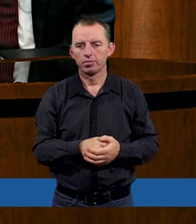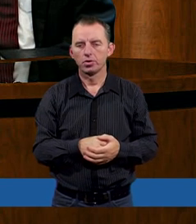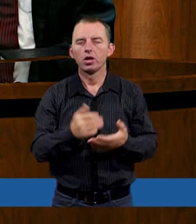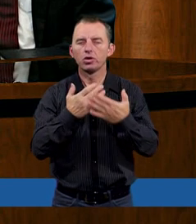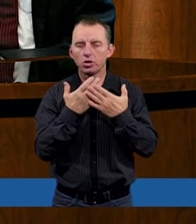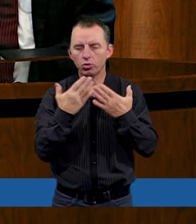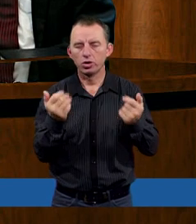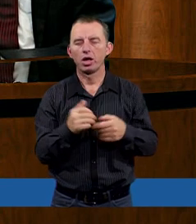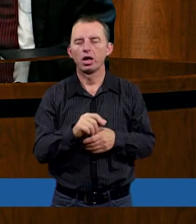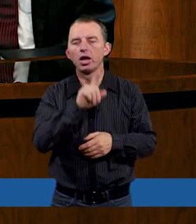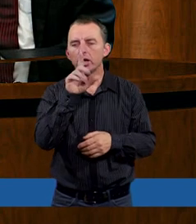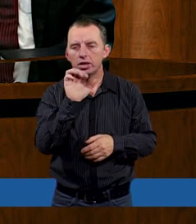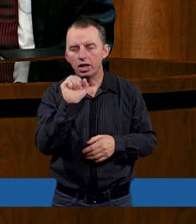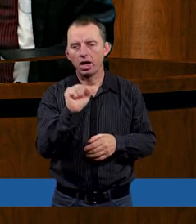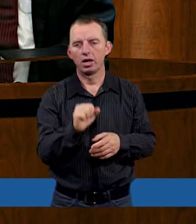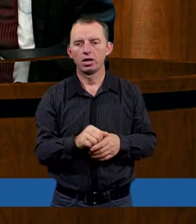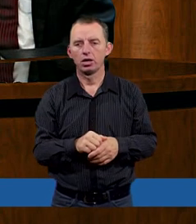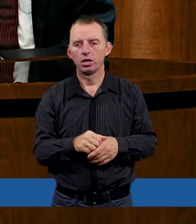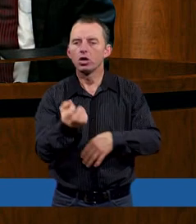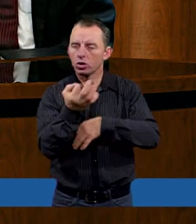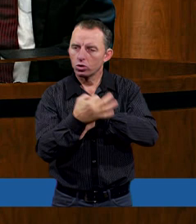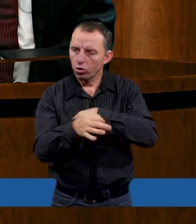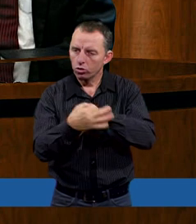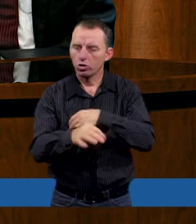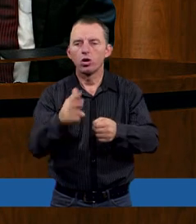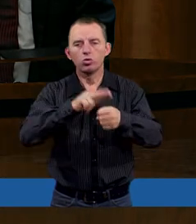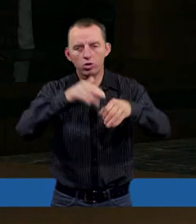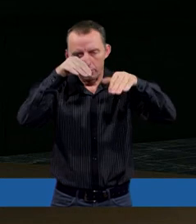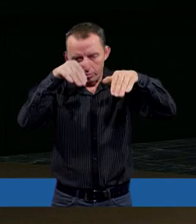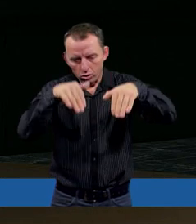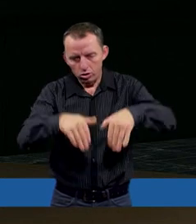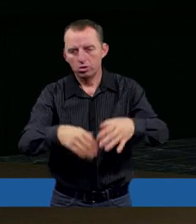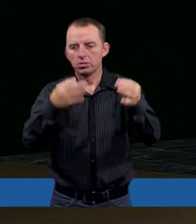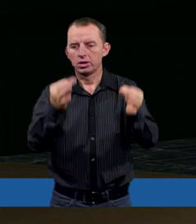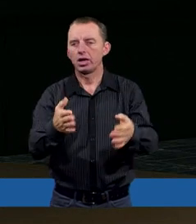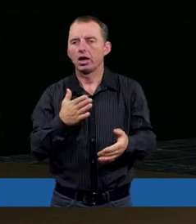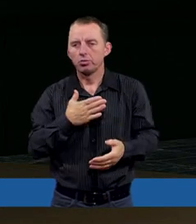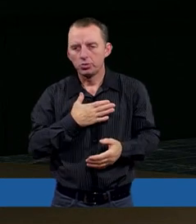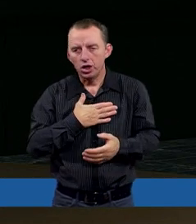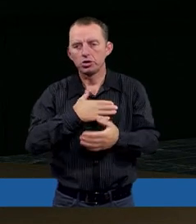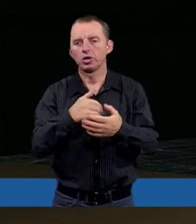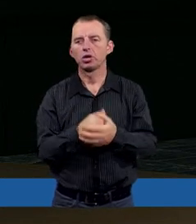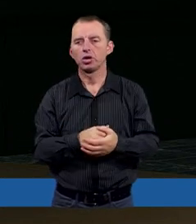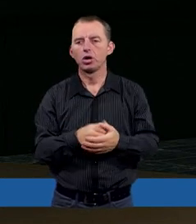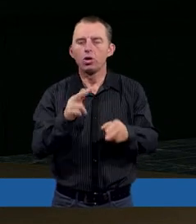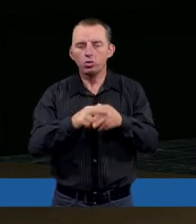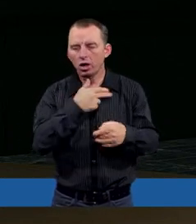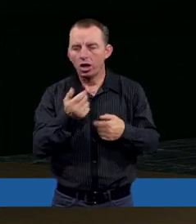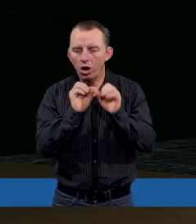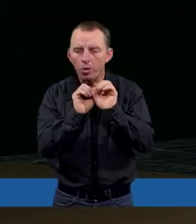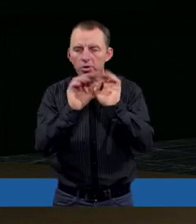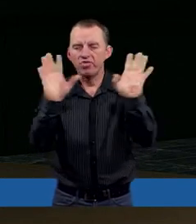Dziękujemy za to studium, które mogliśmy teraz mieć, które nam